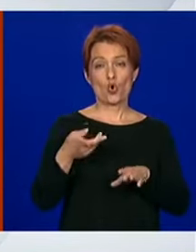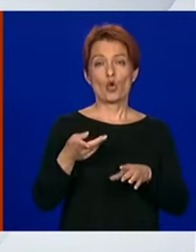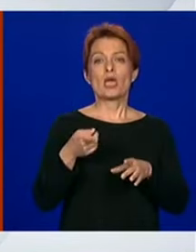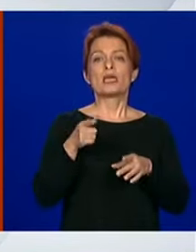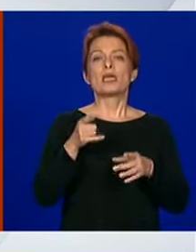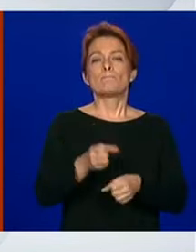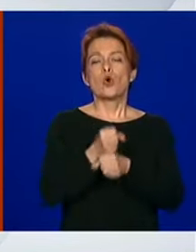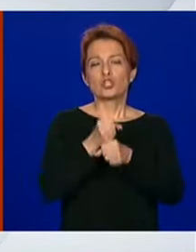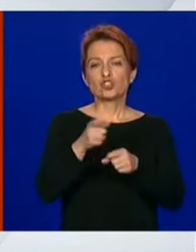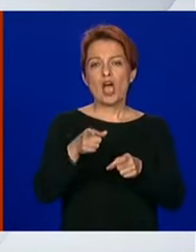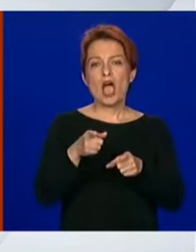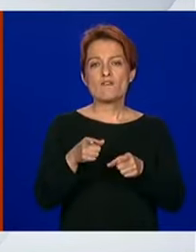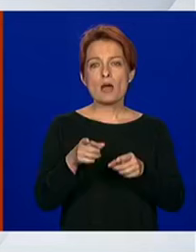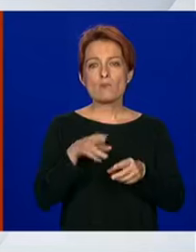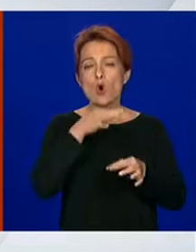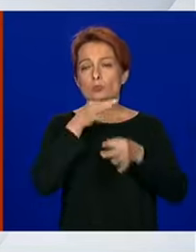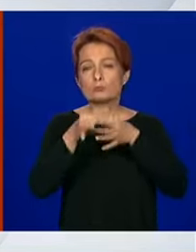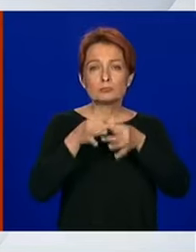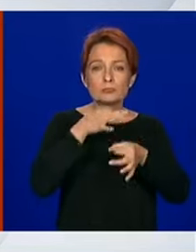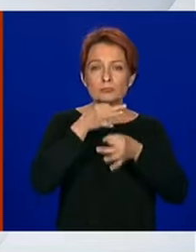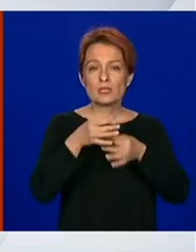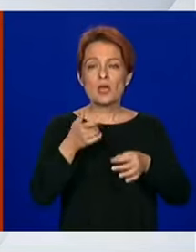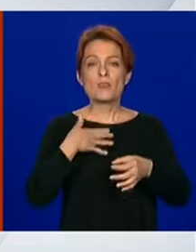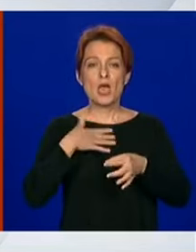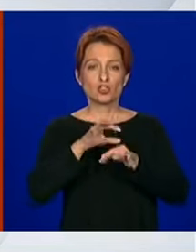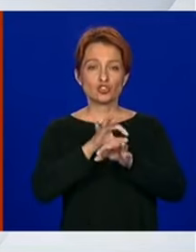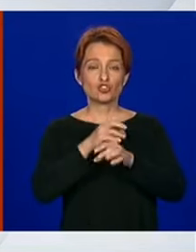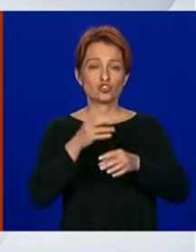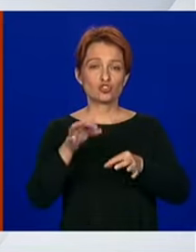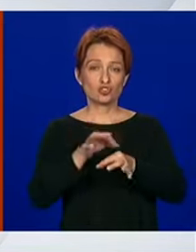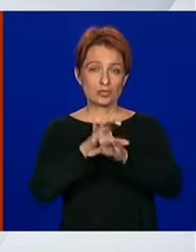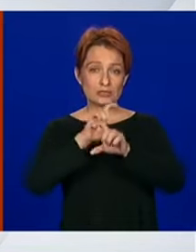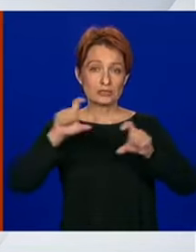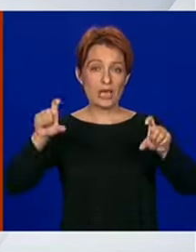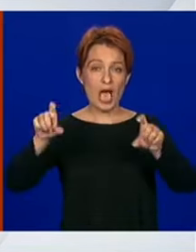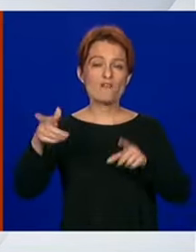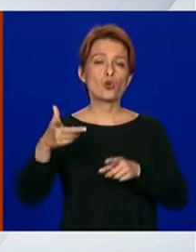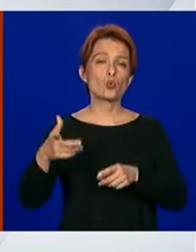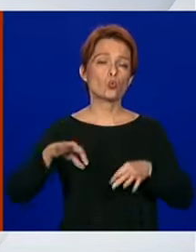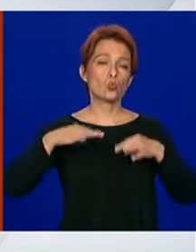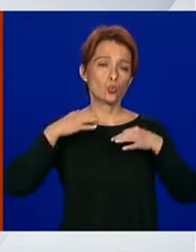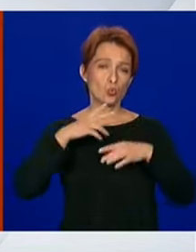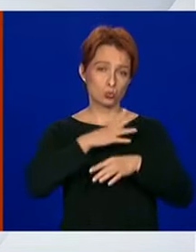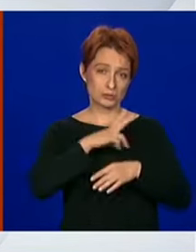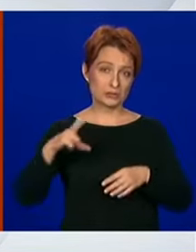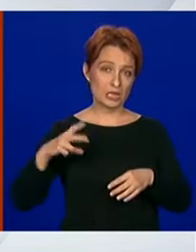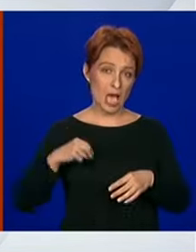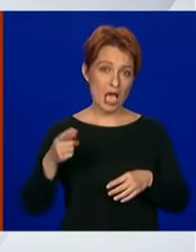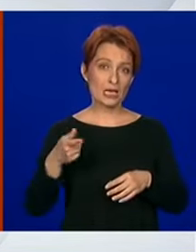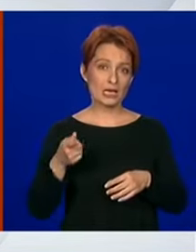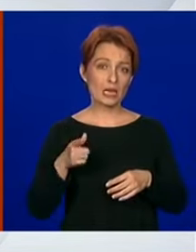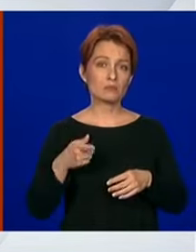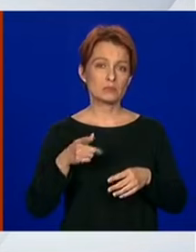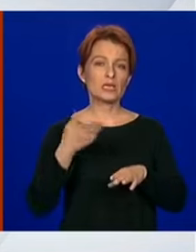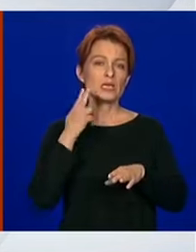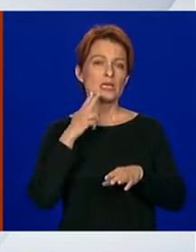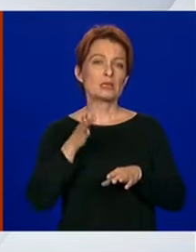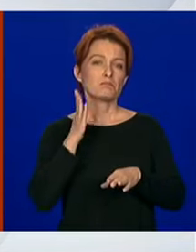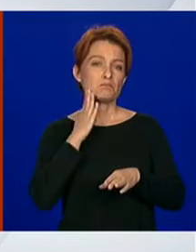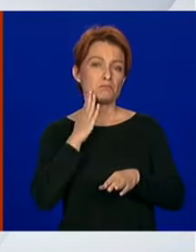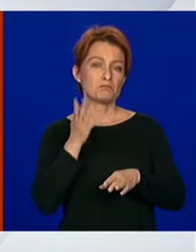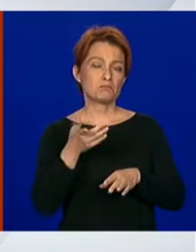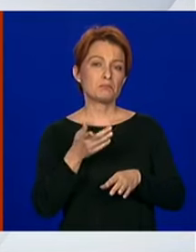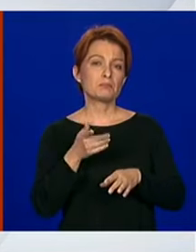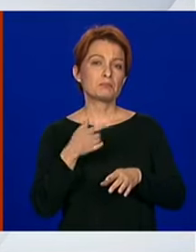testiranja i da je naš zavod u Zagrebu, osmisij o isti modalitet, bio bi primjenjen. Dakle, isključivo